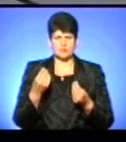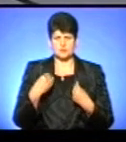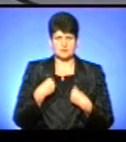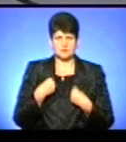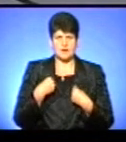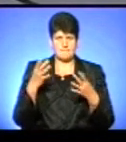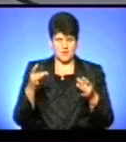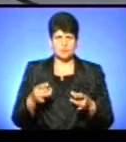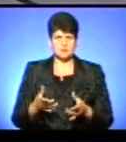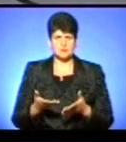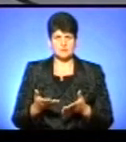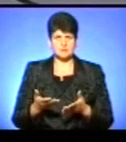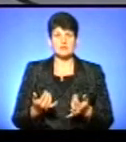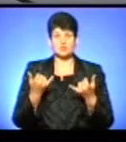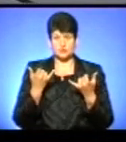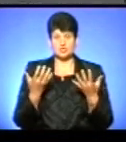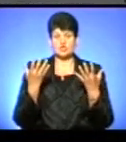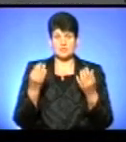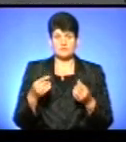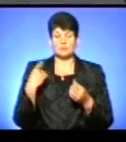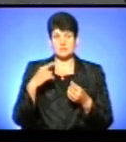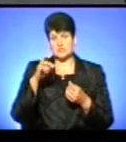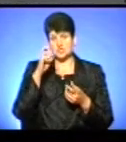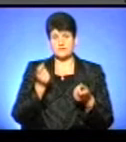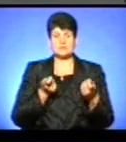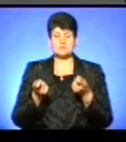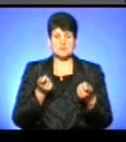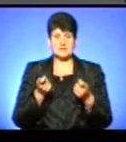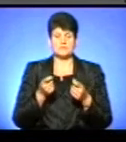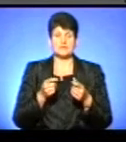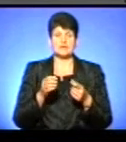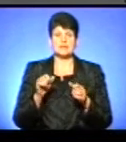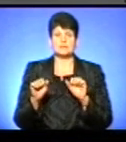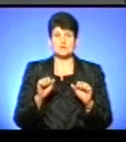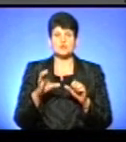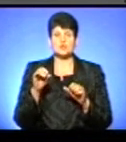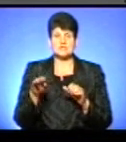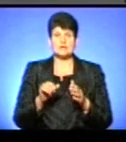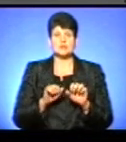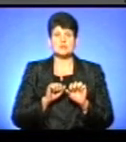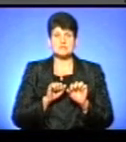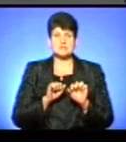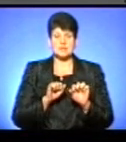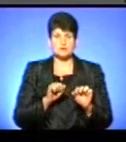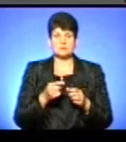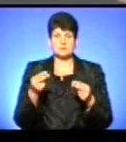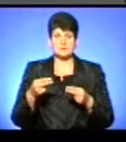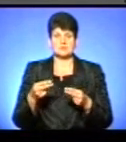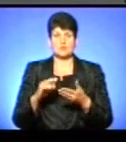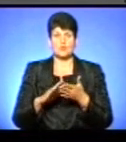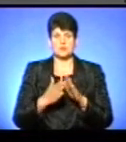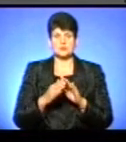проходять, а пакунки? На сьогоднішній в обласної державної адміністрації і Департаменту соціального захисту підписана угода з